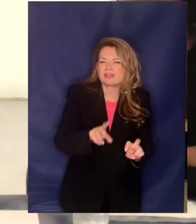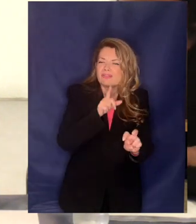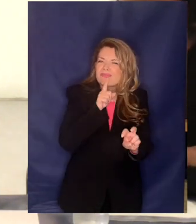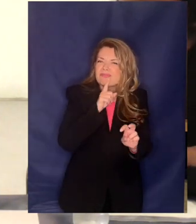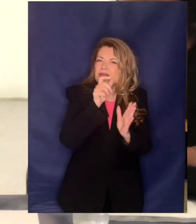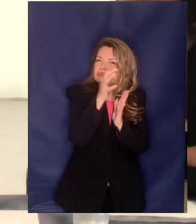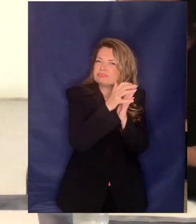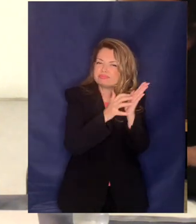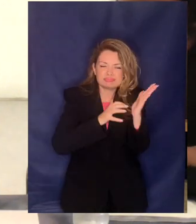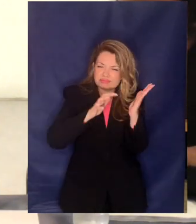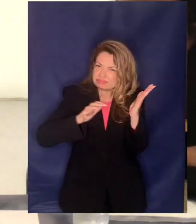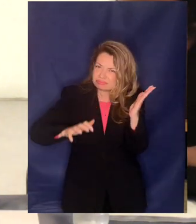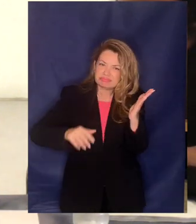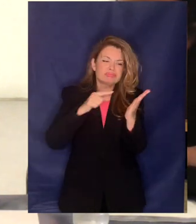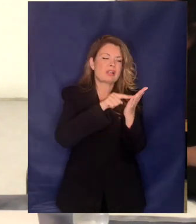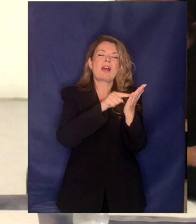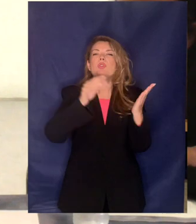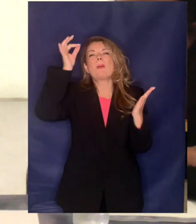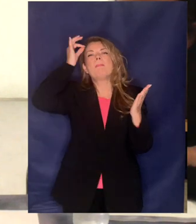ανταπροσωπιστικά